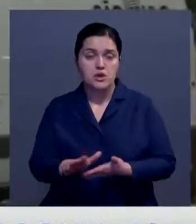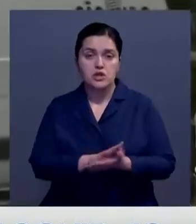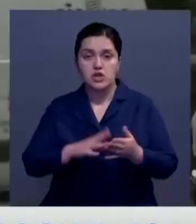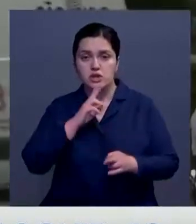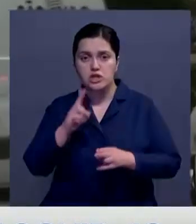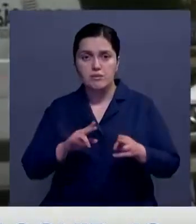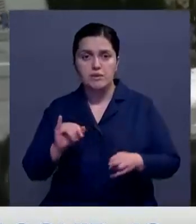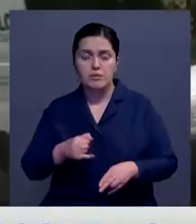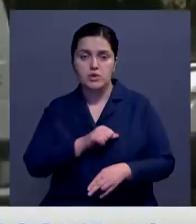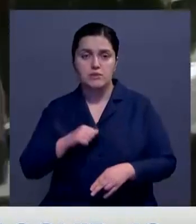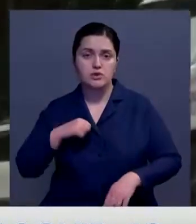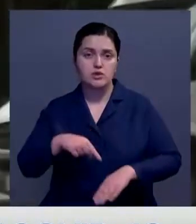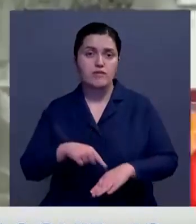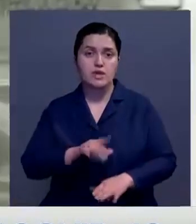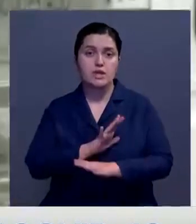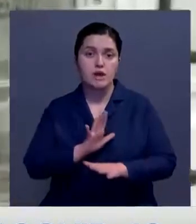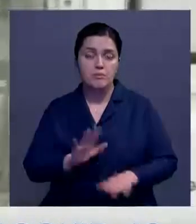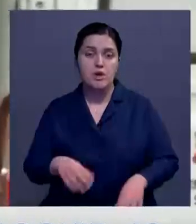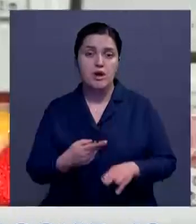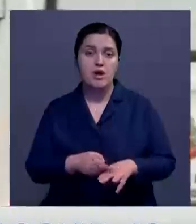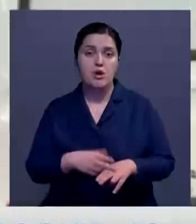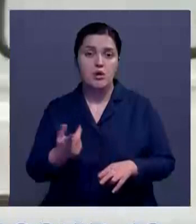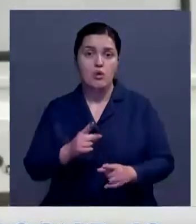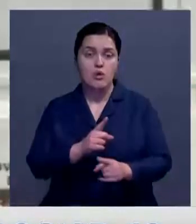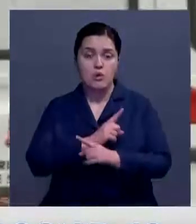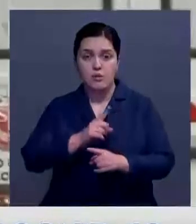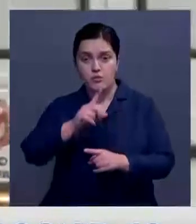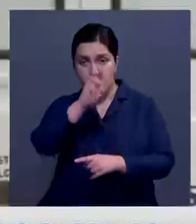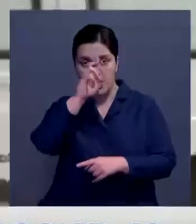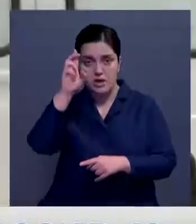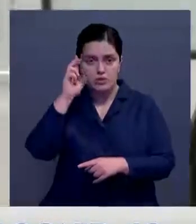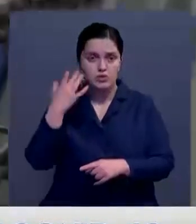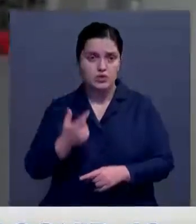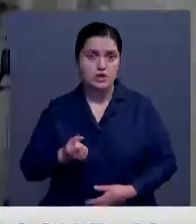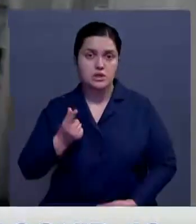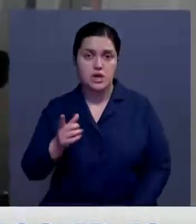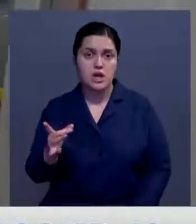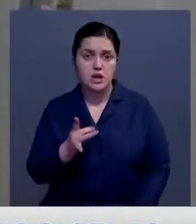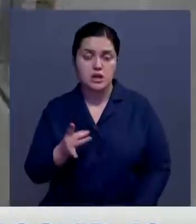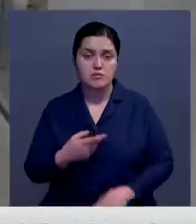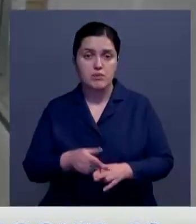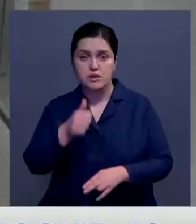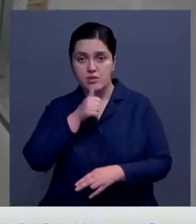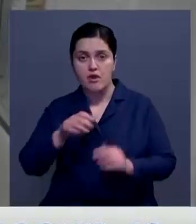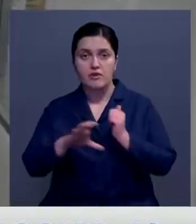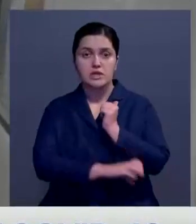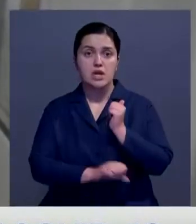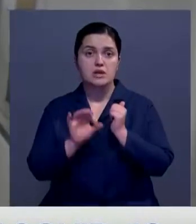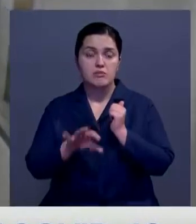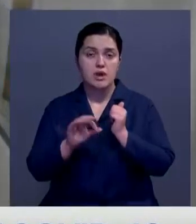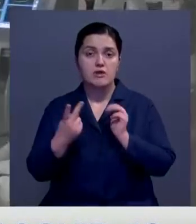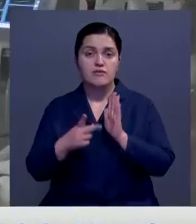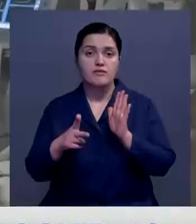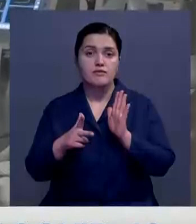и при этом никаких жалоб на плохое самочувствие не было. Кстати, это не первый летальный случай в Бразилии среди испытуемых. конце